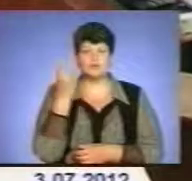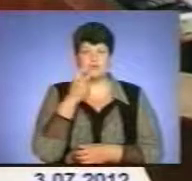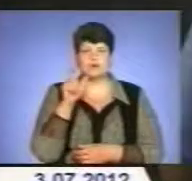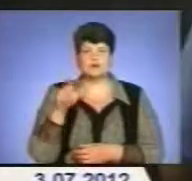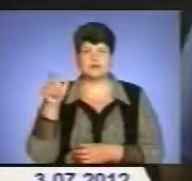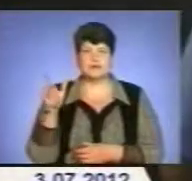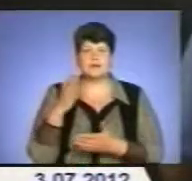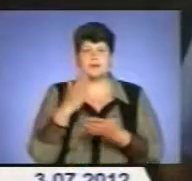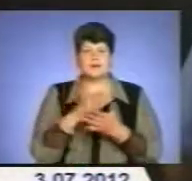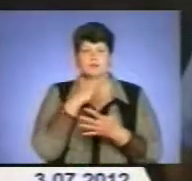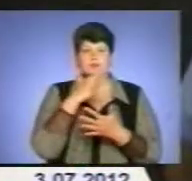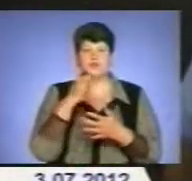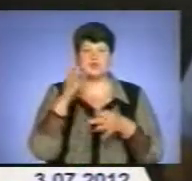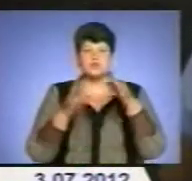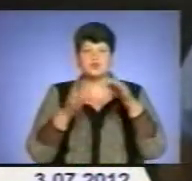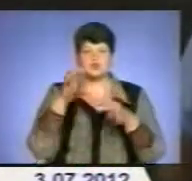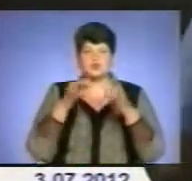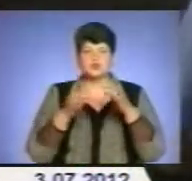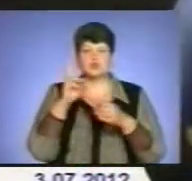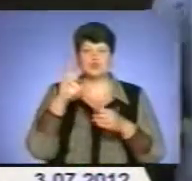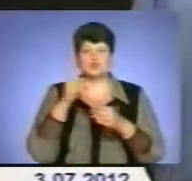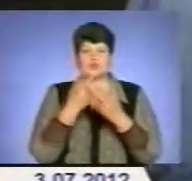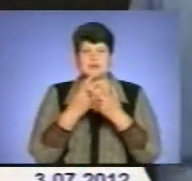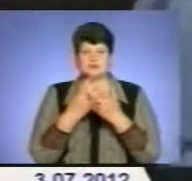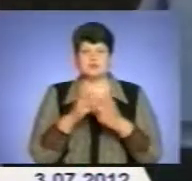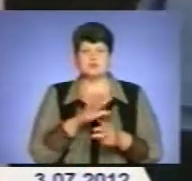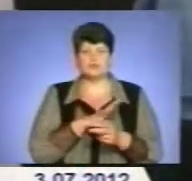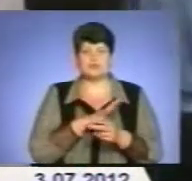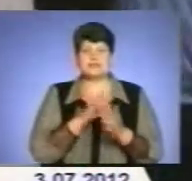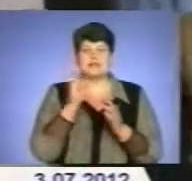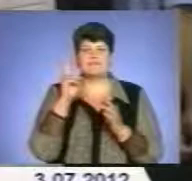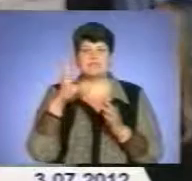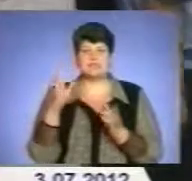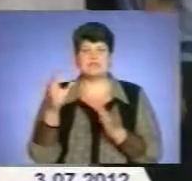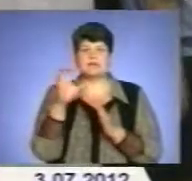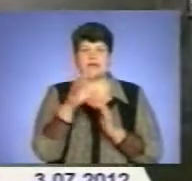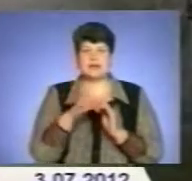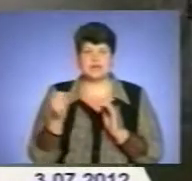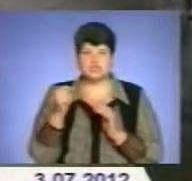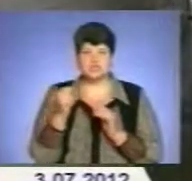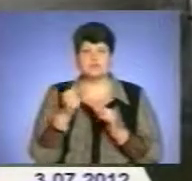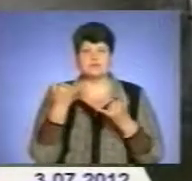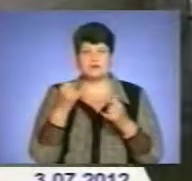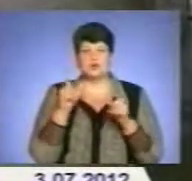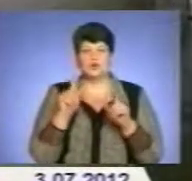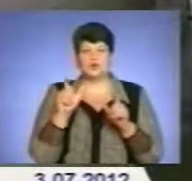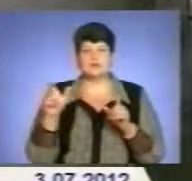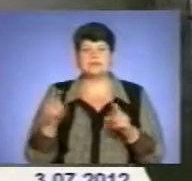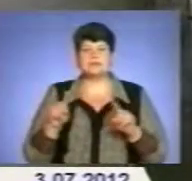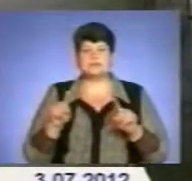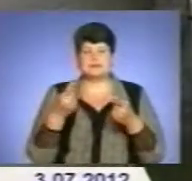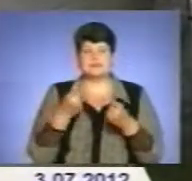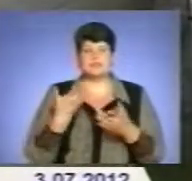мають непогашені судимості за розбійні напади та квартирні крадіжки. На даний час усі троє гастролерів затримані і перебувають в ізоляторі